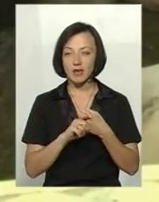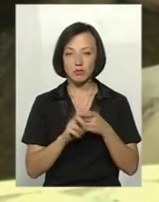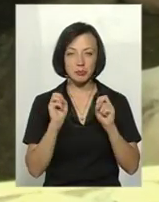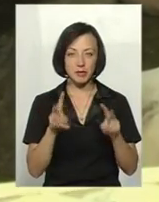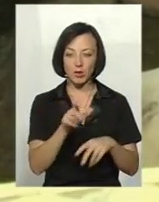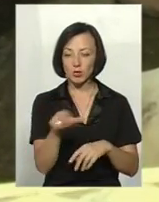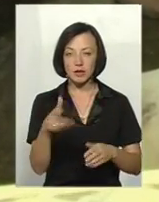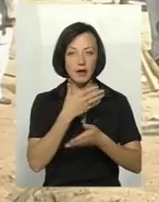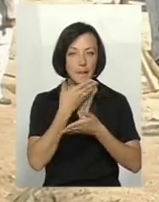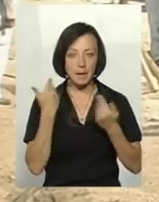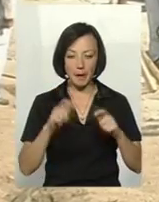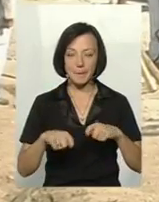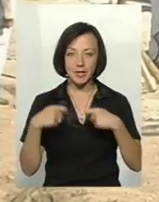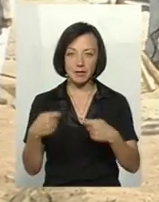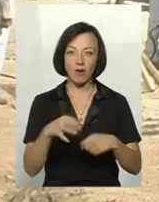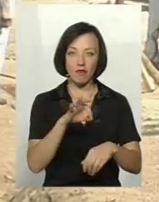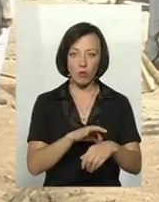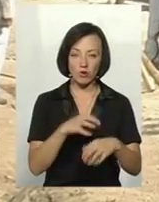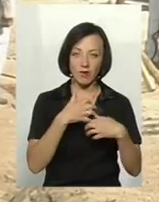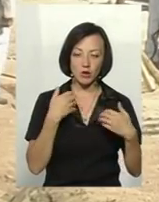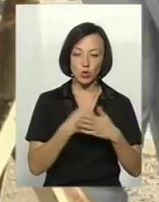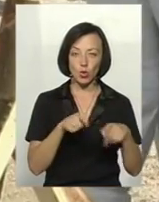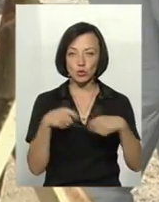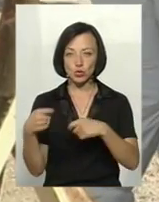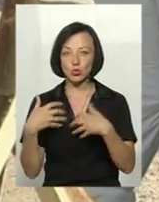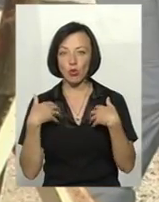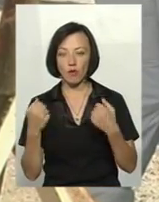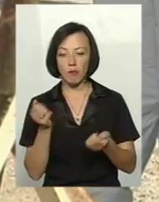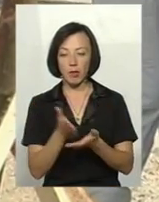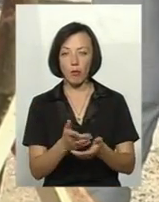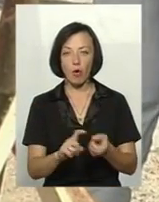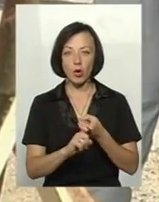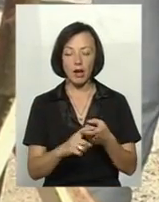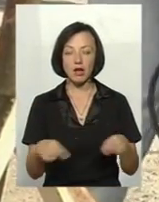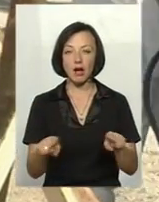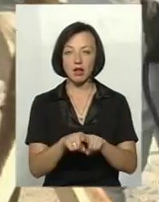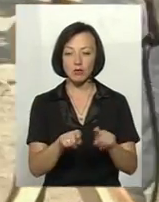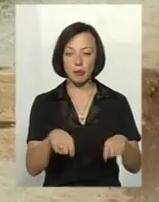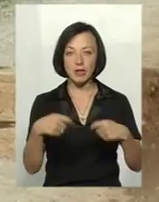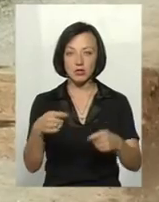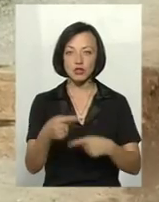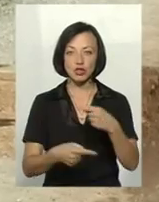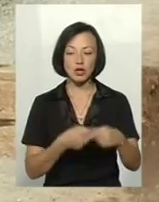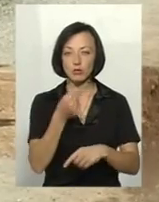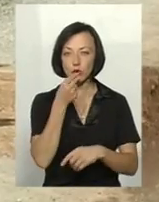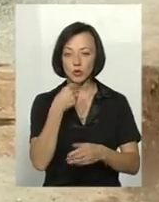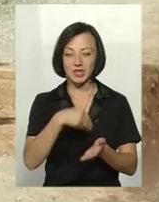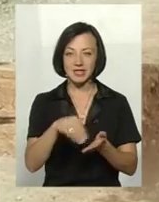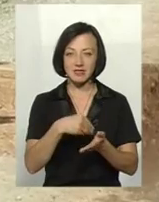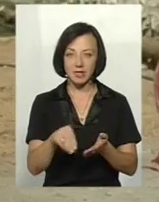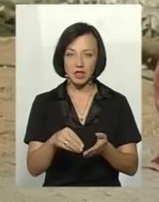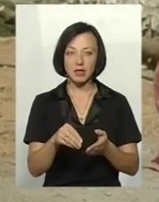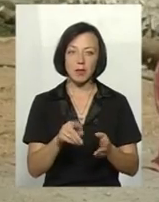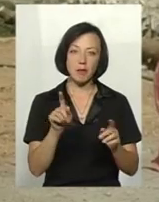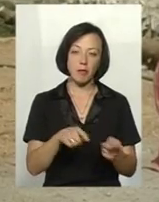небезпеки для людини. Передається від хворих тварин до здорових при прямому контакті, а також переноситься через продукти зі свинини при